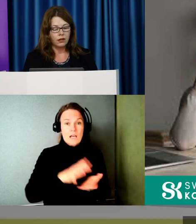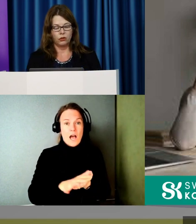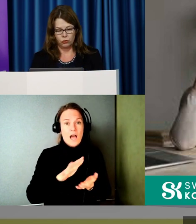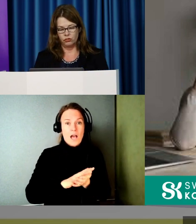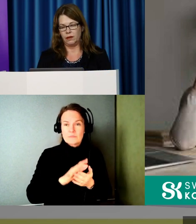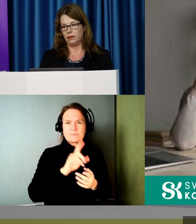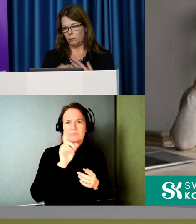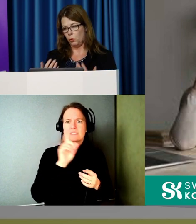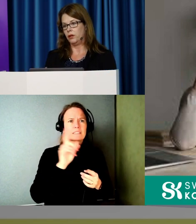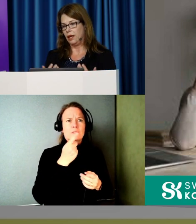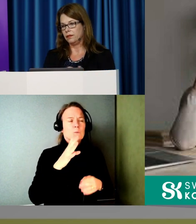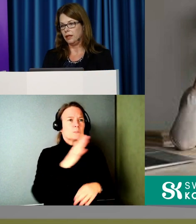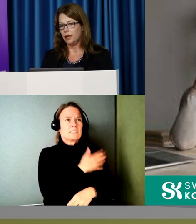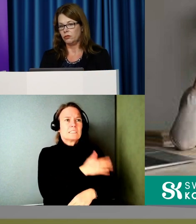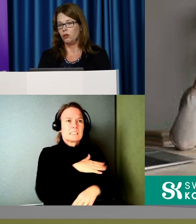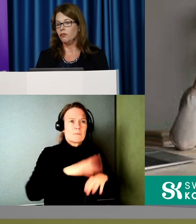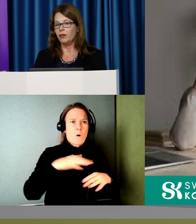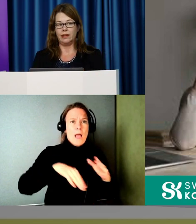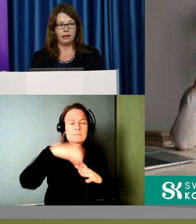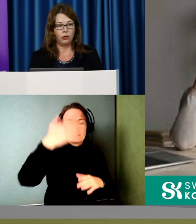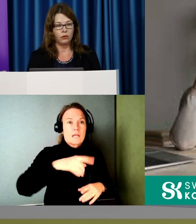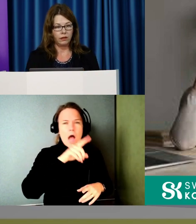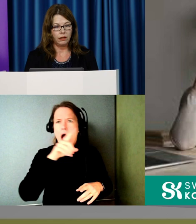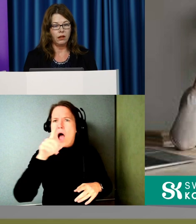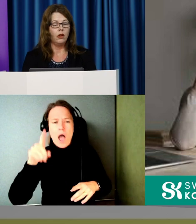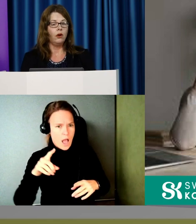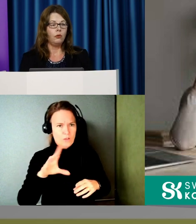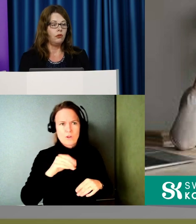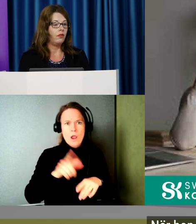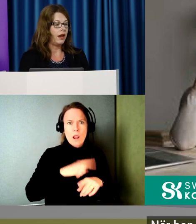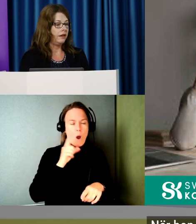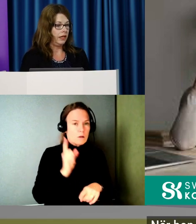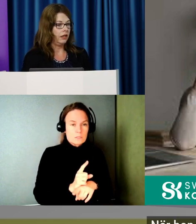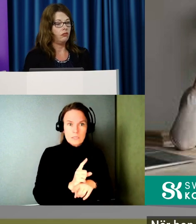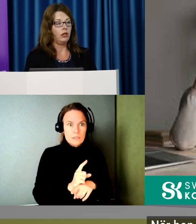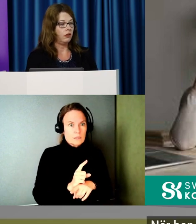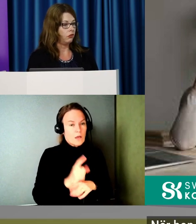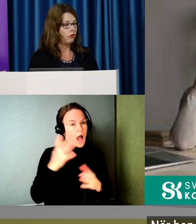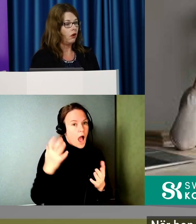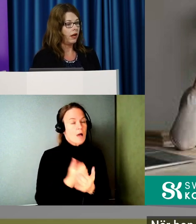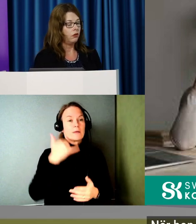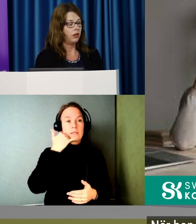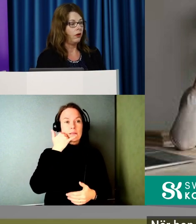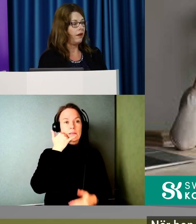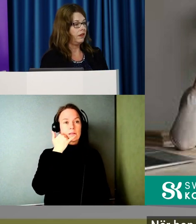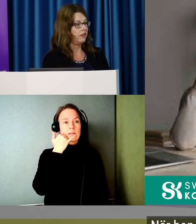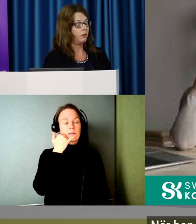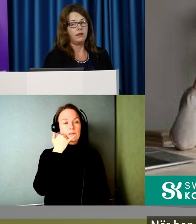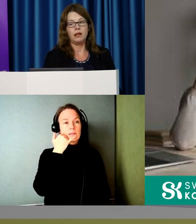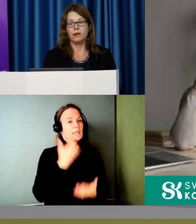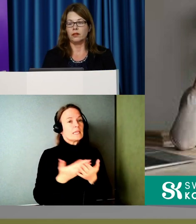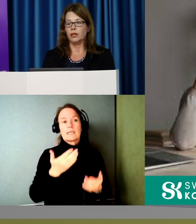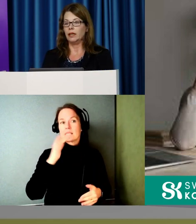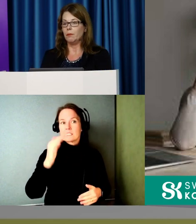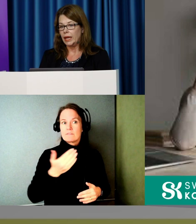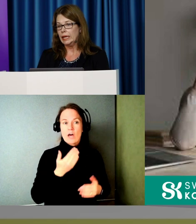hittar kundtjänsten på den här sidan så tar det väldigt lång tid. Och när hon väl ringer så är det ingen som svarar, utan då hänvisas